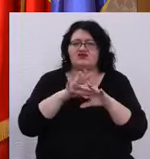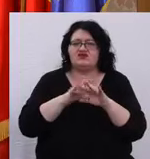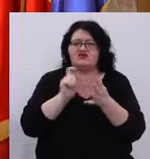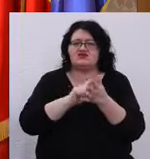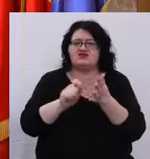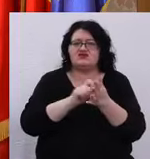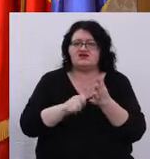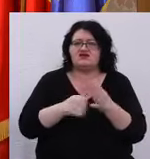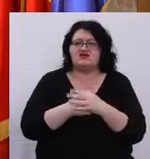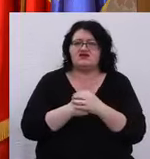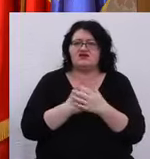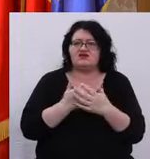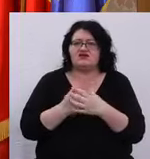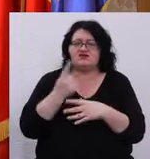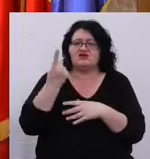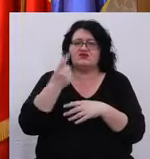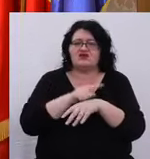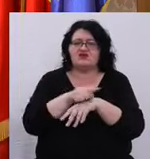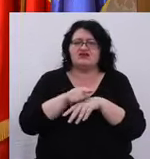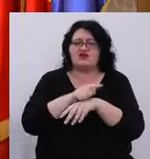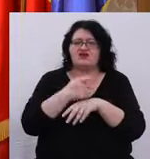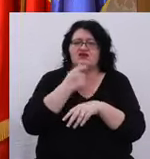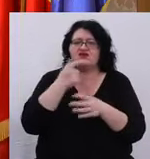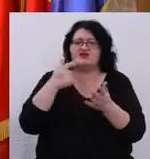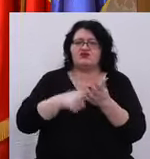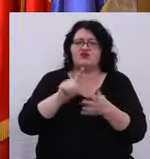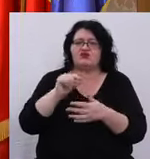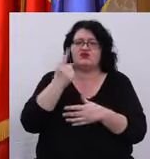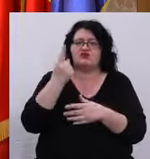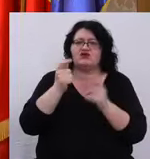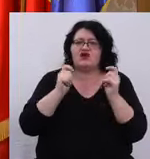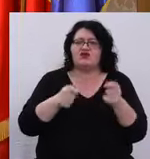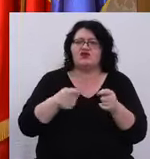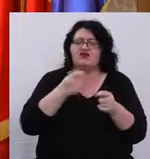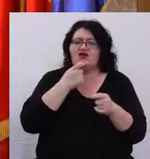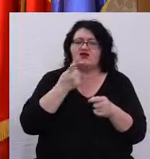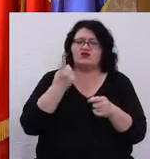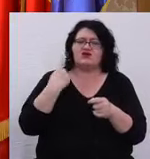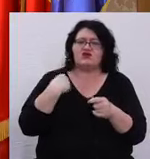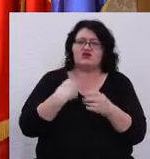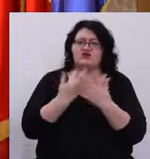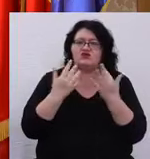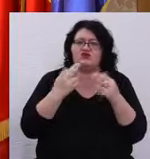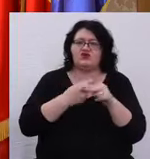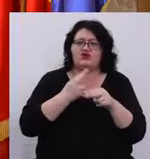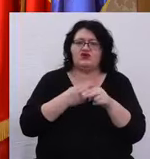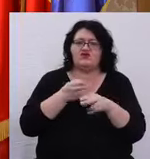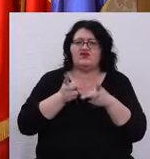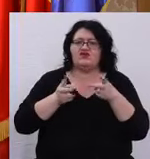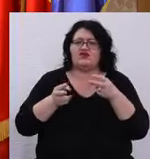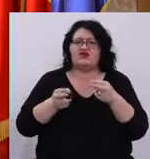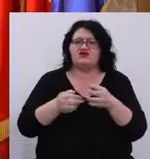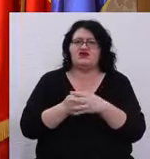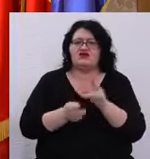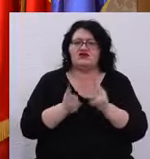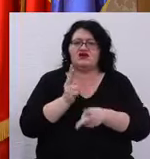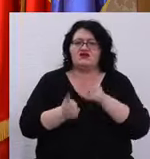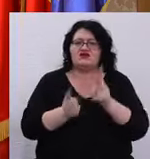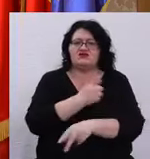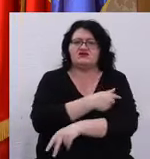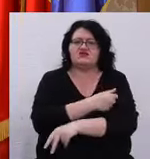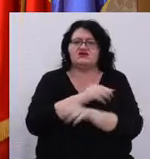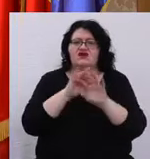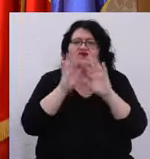statisticii noastre, pe primul trimestru acestui an, raportat la primul trimestru anului trecut, numărul pacienților oncologici tratați în